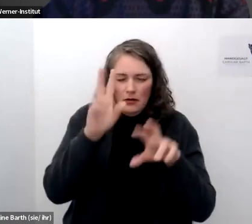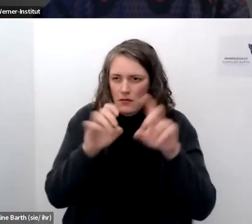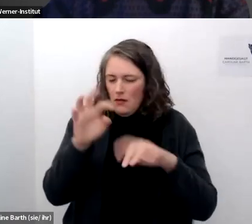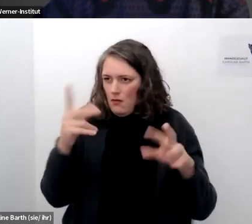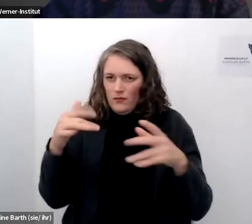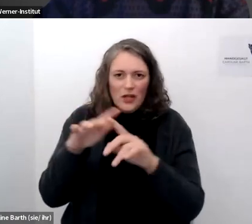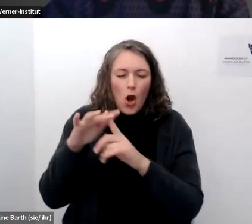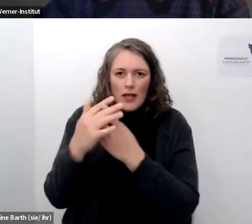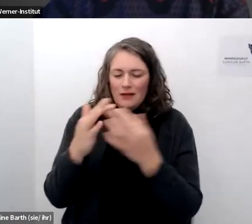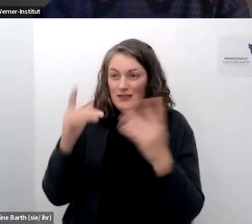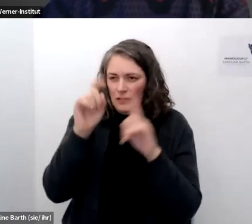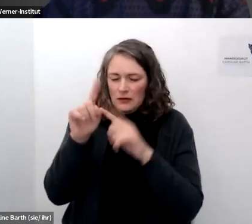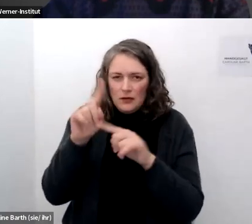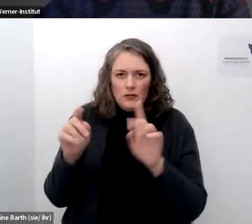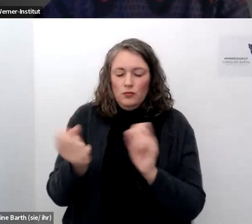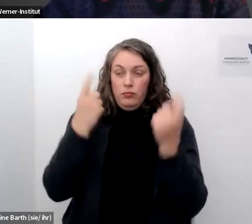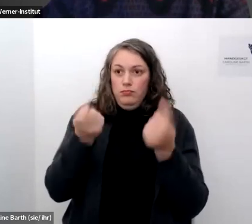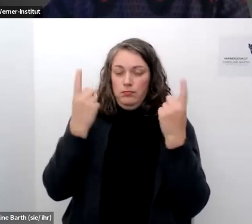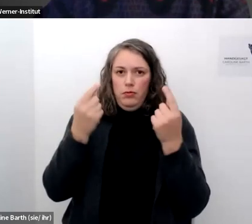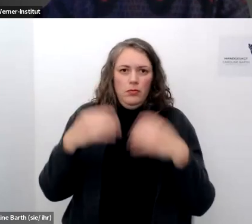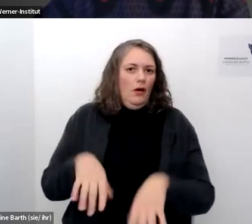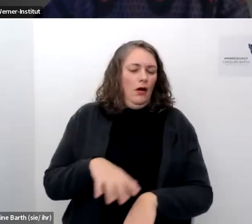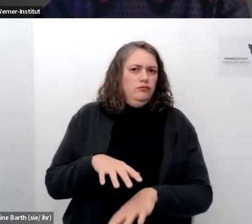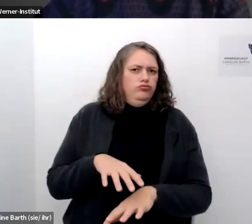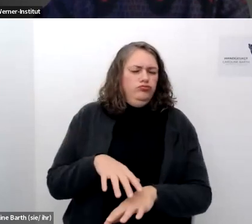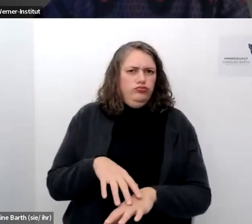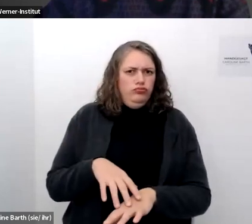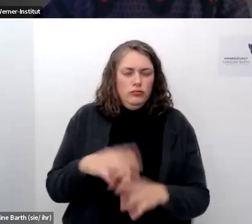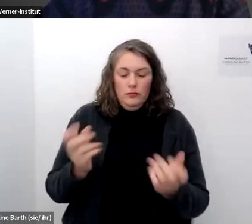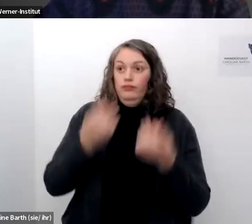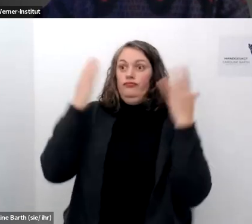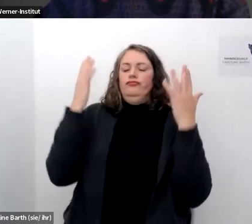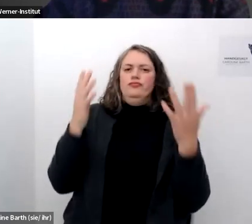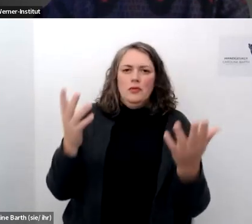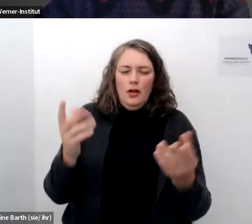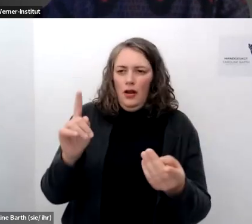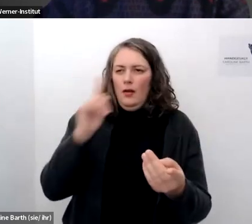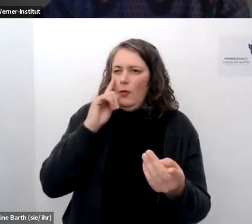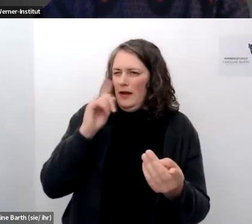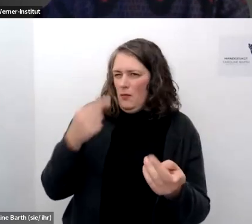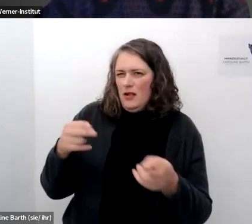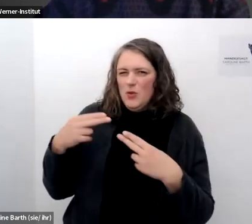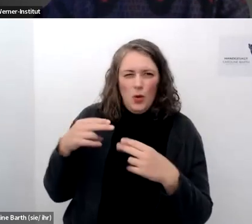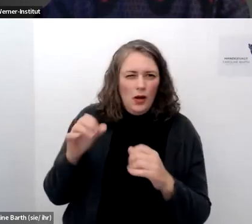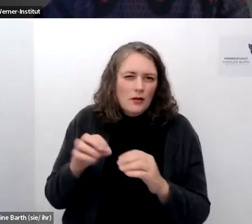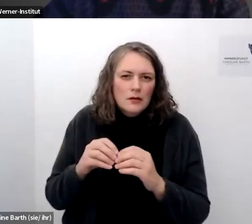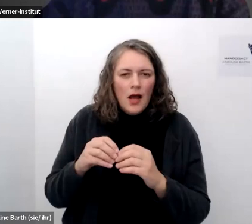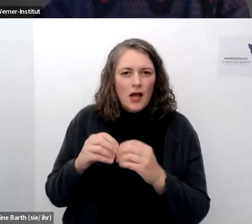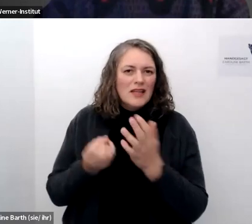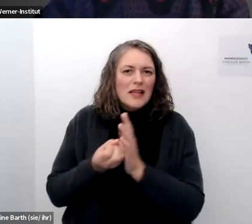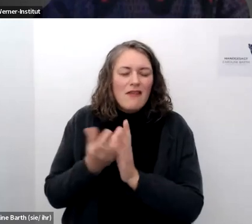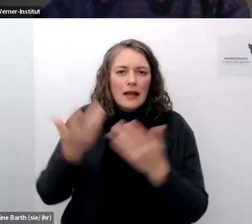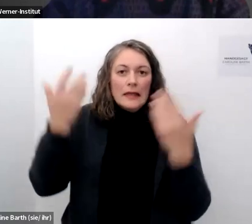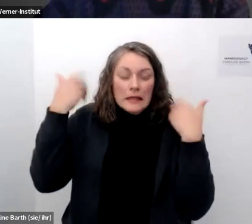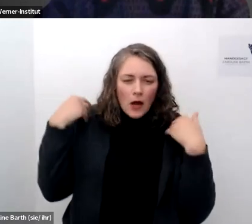kontexten die stammen das macht mich total irre also im sinne von quellen hintergrund und so